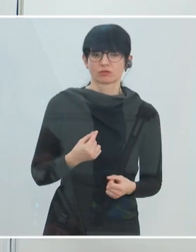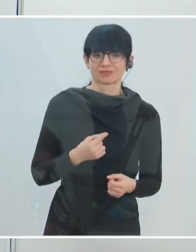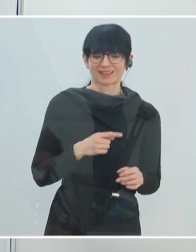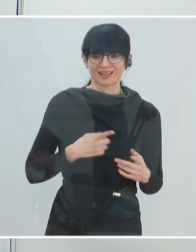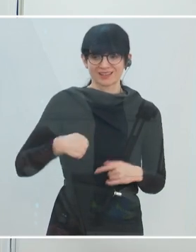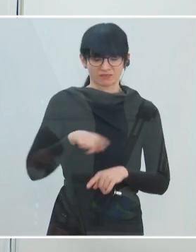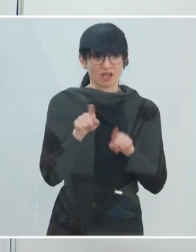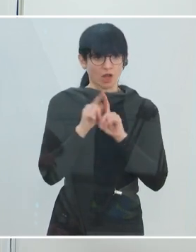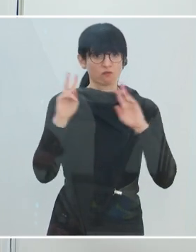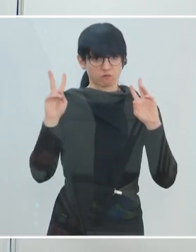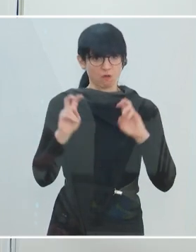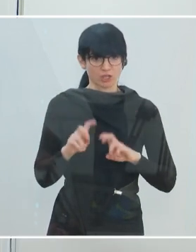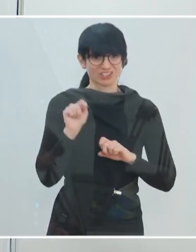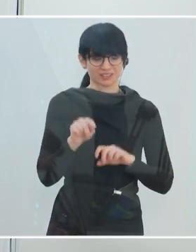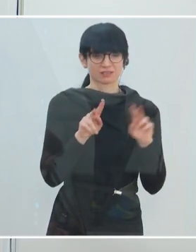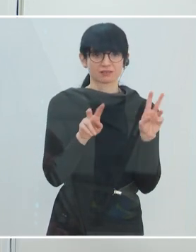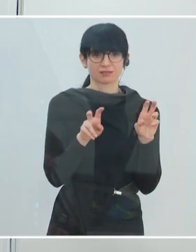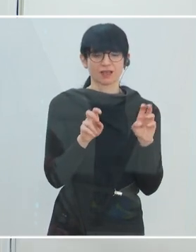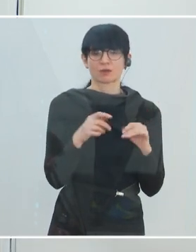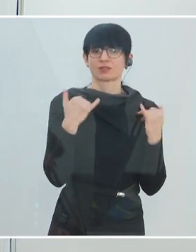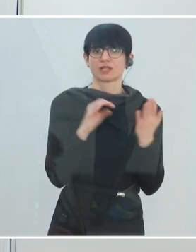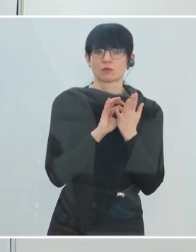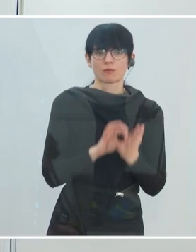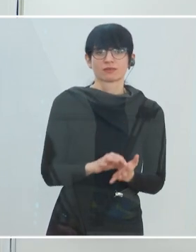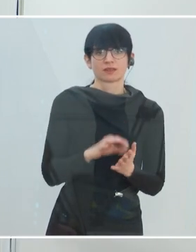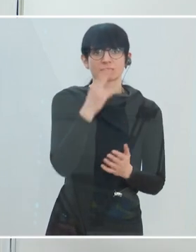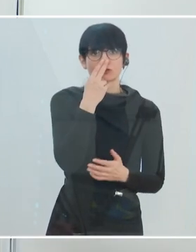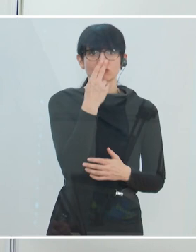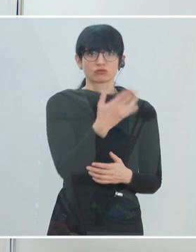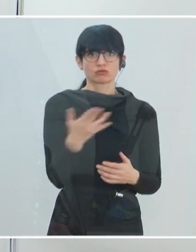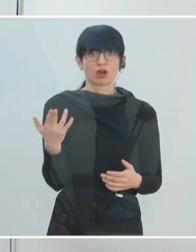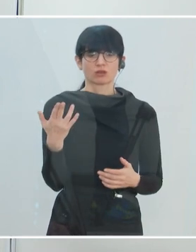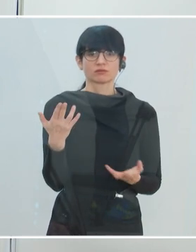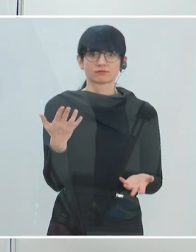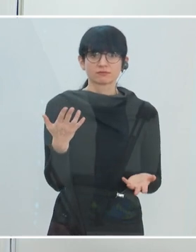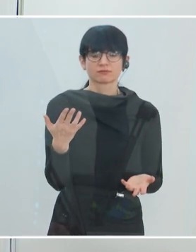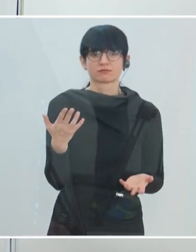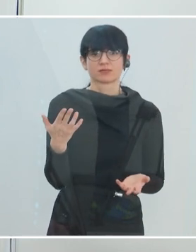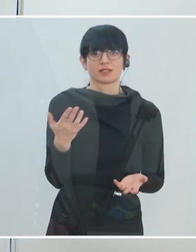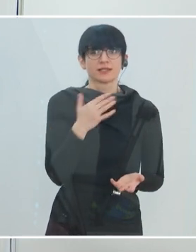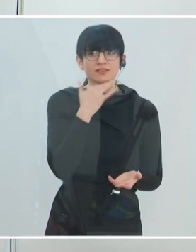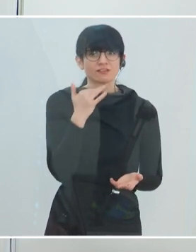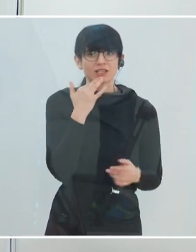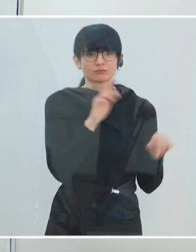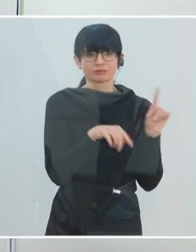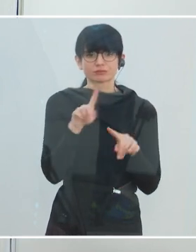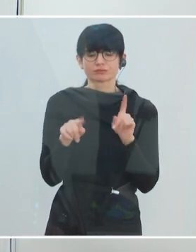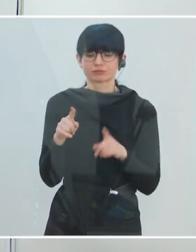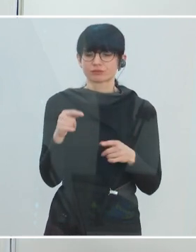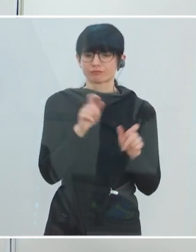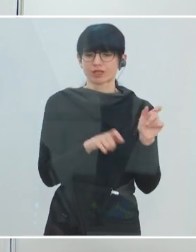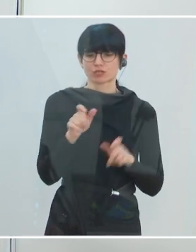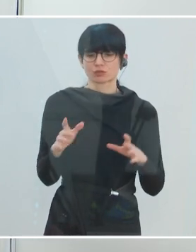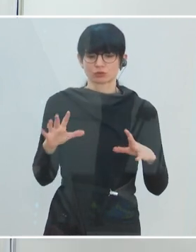Untersuchungen dazu. Und im Moment schauen wir bei unseren untersuchten Personen, das sind relativ viele verschiedene Personengruppen,